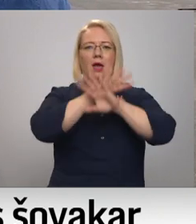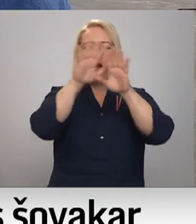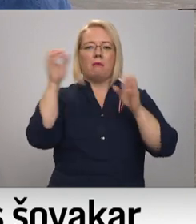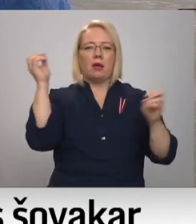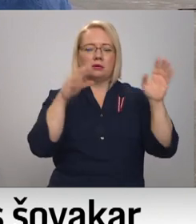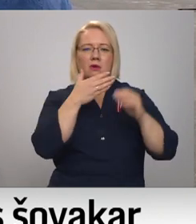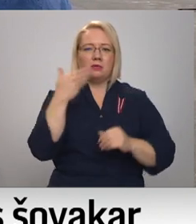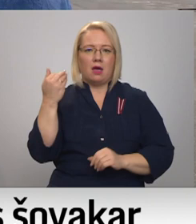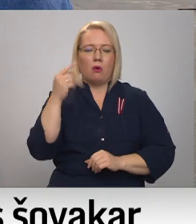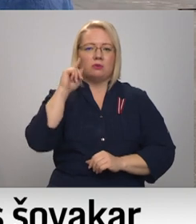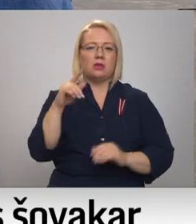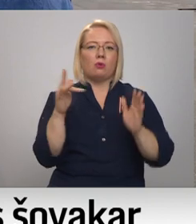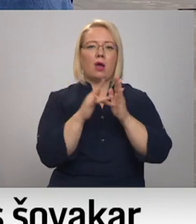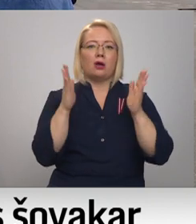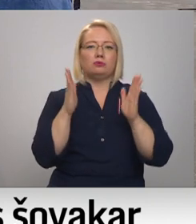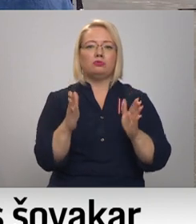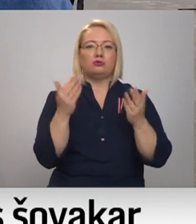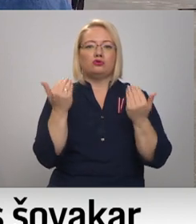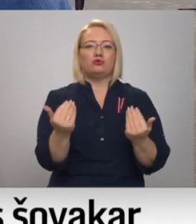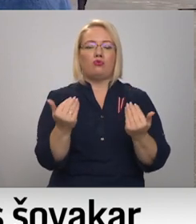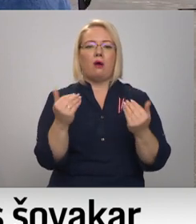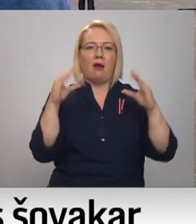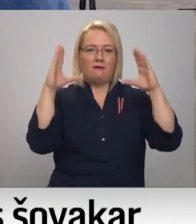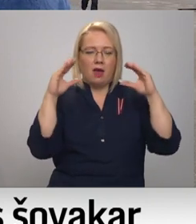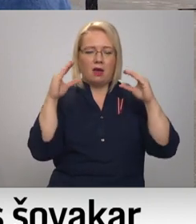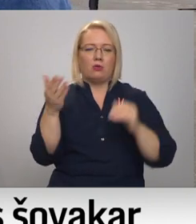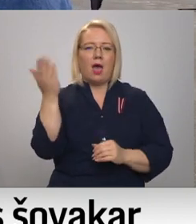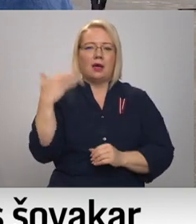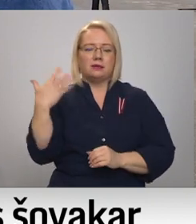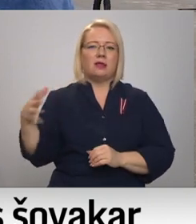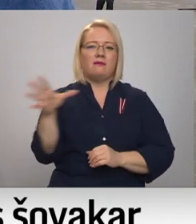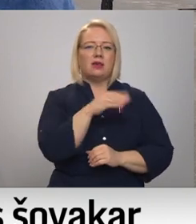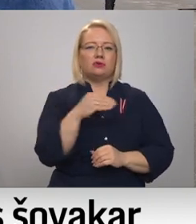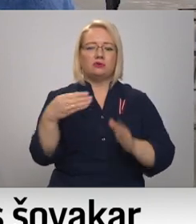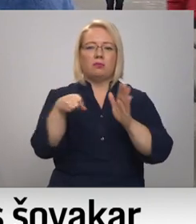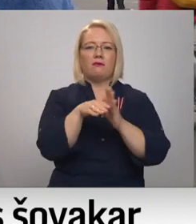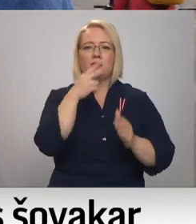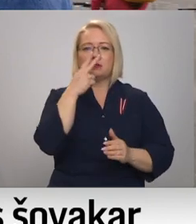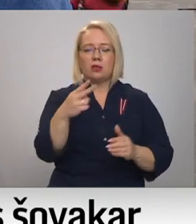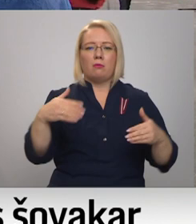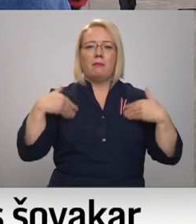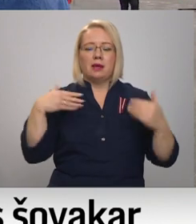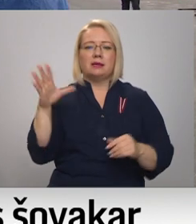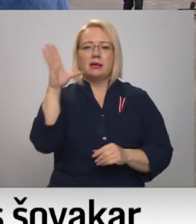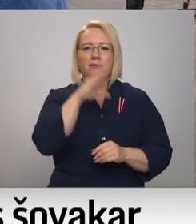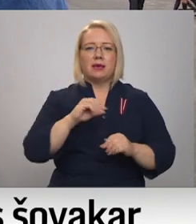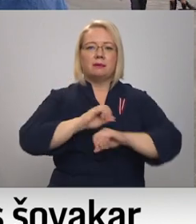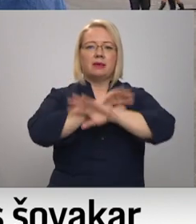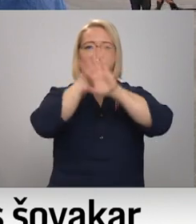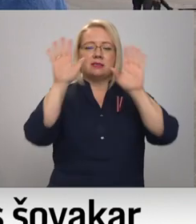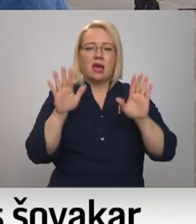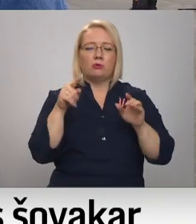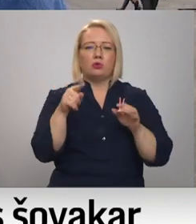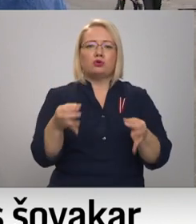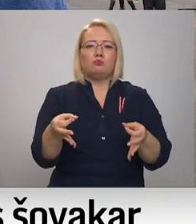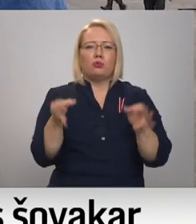zinu, kāds viņš izskatīsies šovakar, naraicina izstot pievienoties un skatīties. Man ir prieks par to, ka mēs spēsim izgaismot šos būtiskos